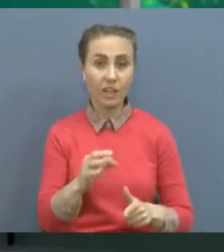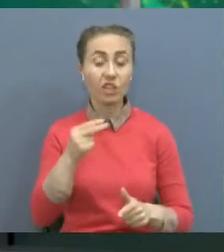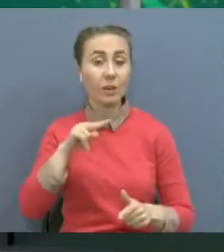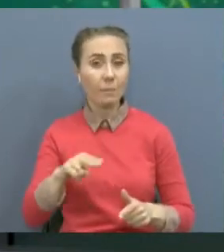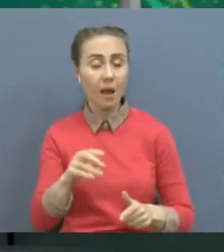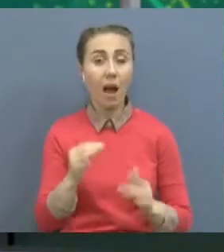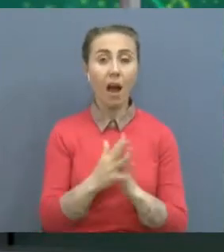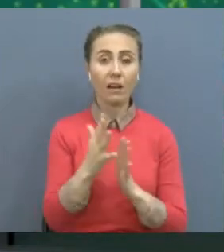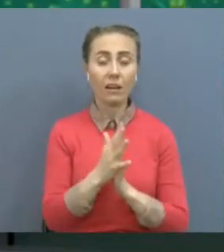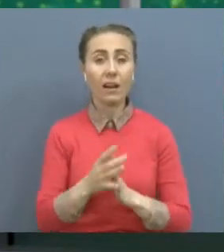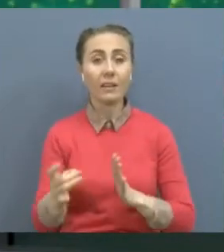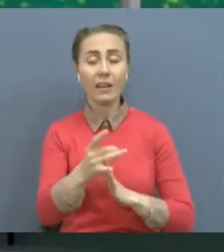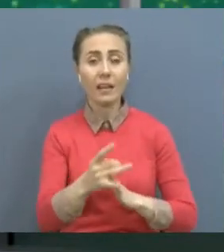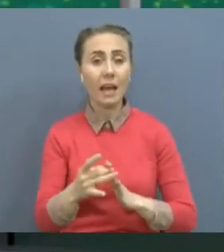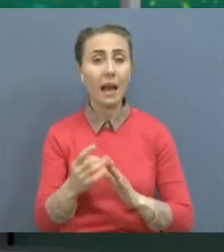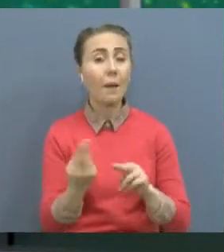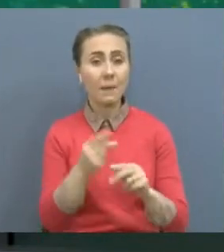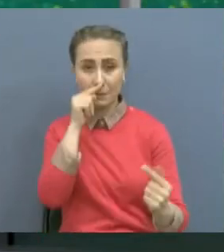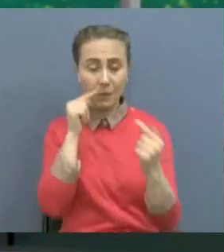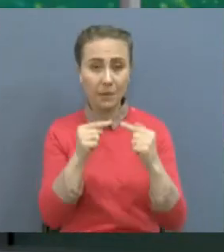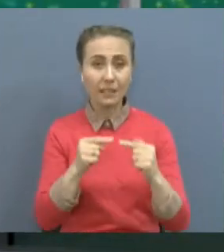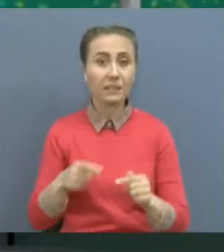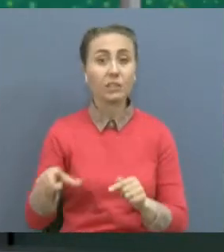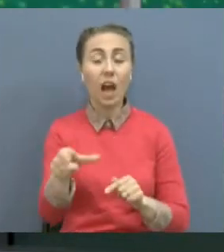Қазіргі уақытта алғал жабу жұмыстар ашыр көзілді.